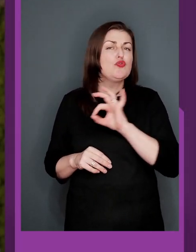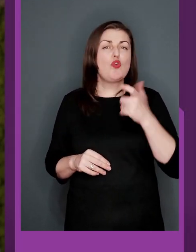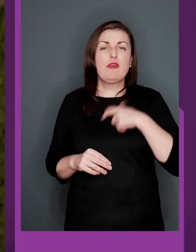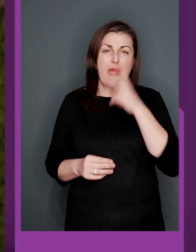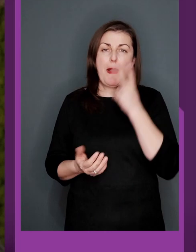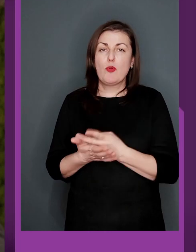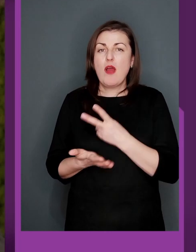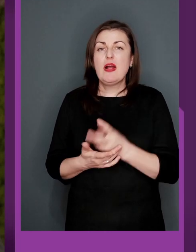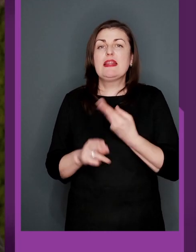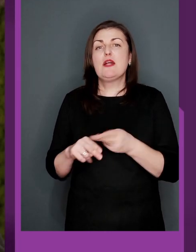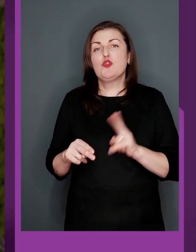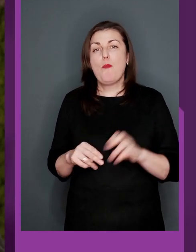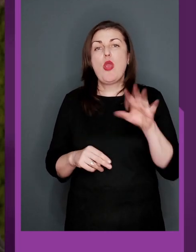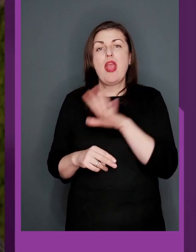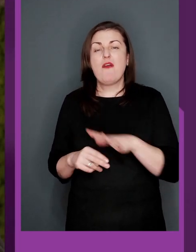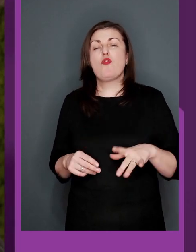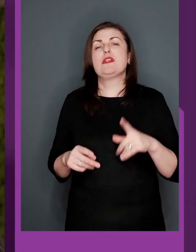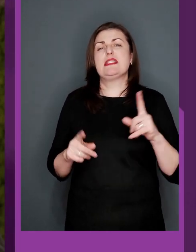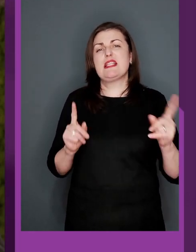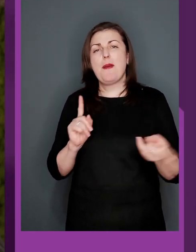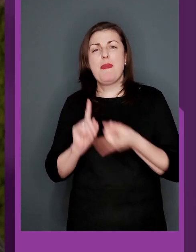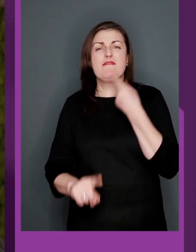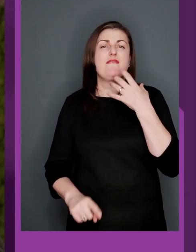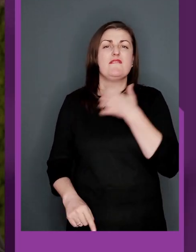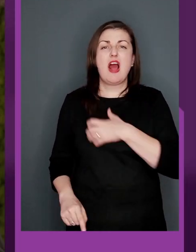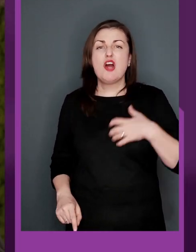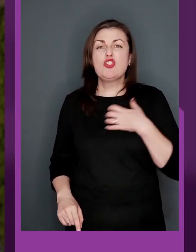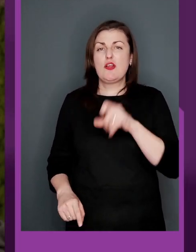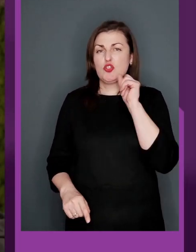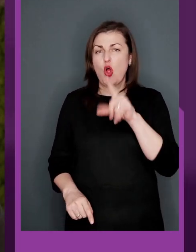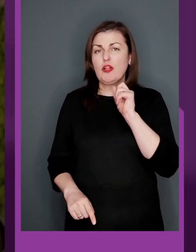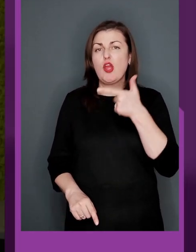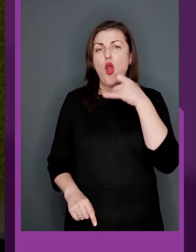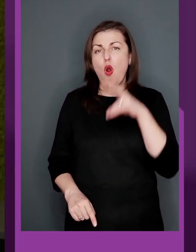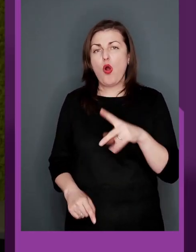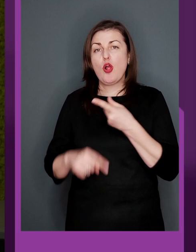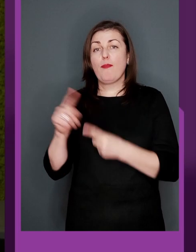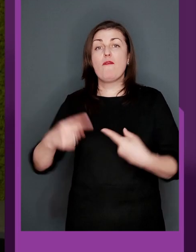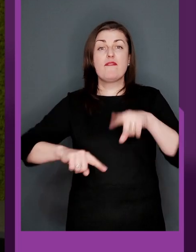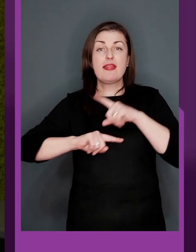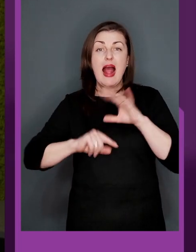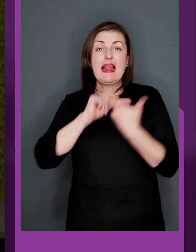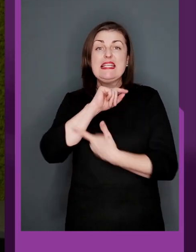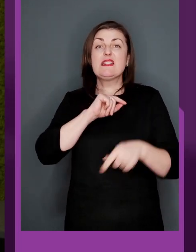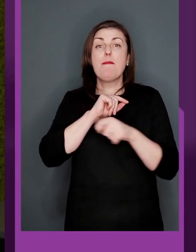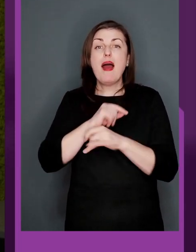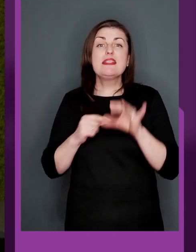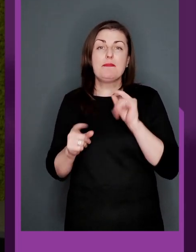чудово себе проявив на цьому Євро, забивав важливий, можна сказати, навіть золотий гол в півфіналі